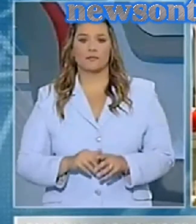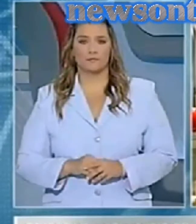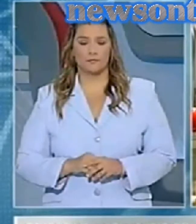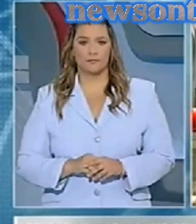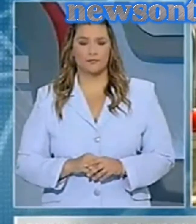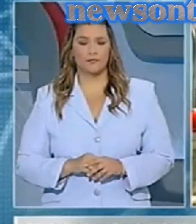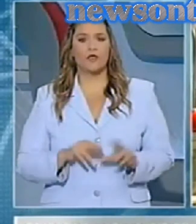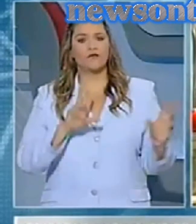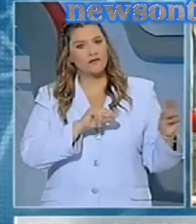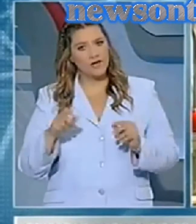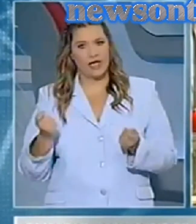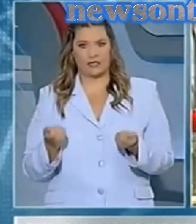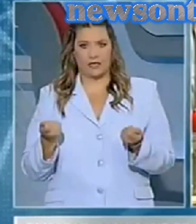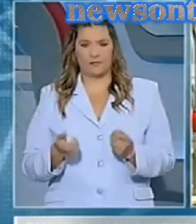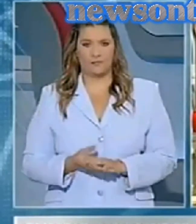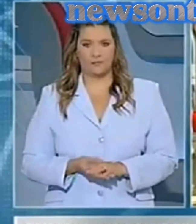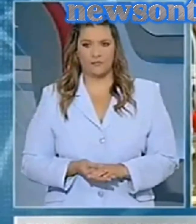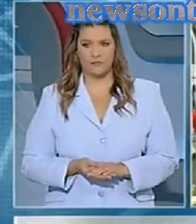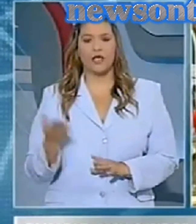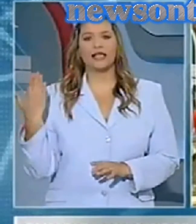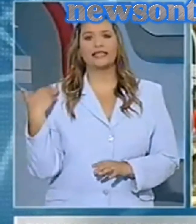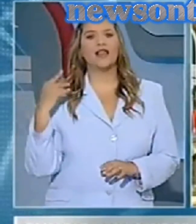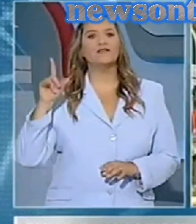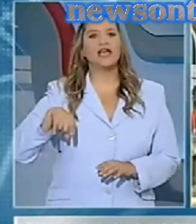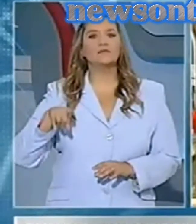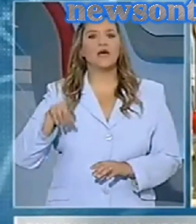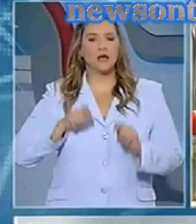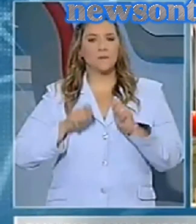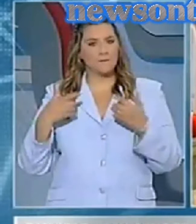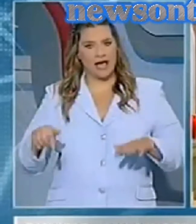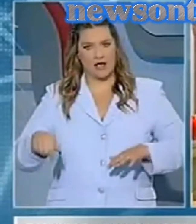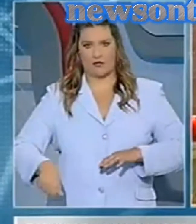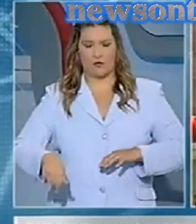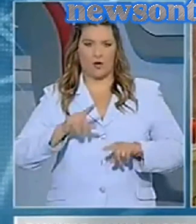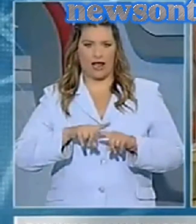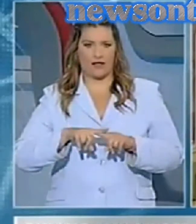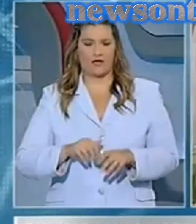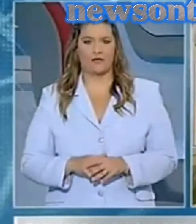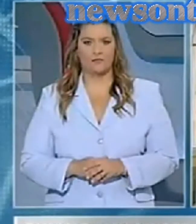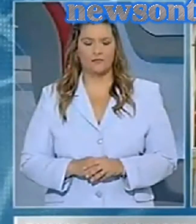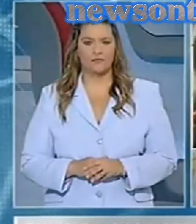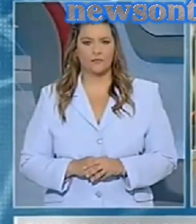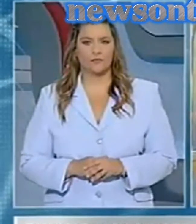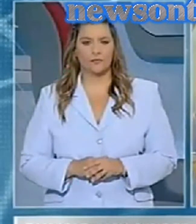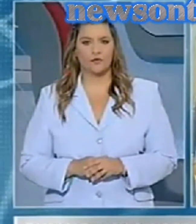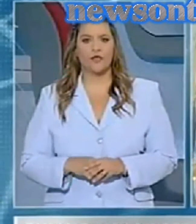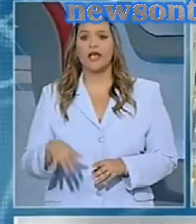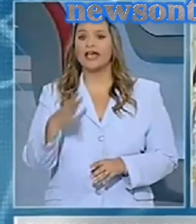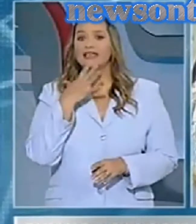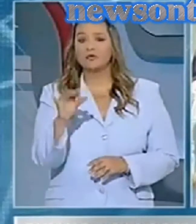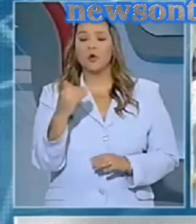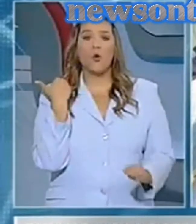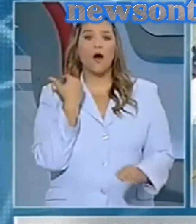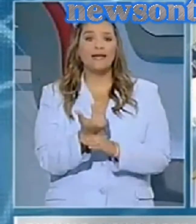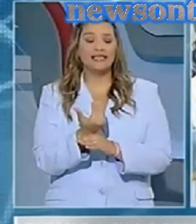Όπως έγινε, άλλωστε, τις τελευταίες μέρες στην πατρίδα μας. Γι' αυτό απαιτείται